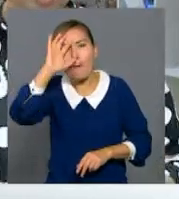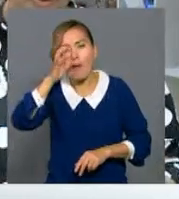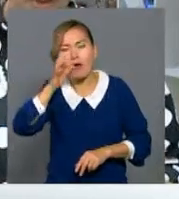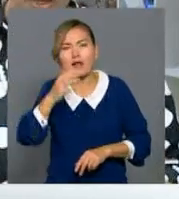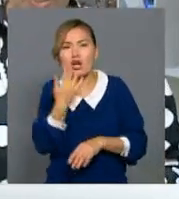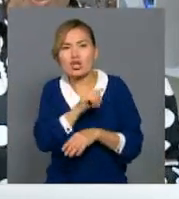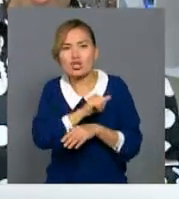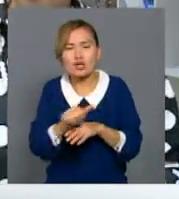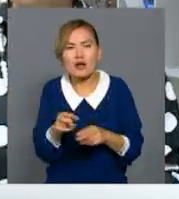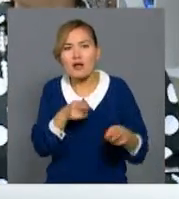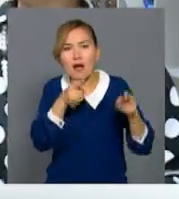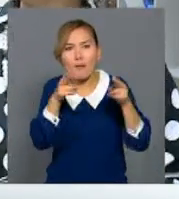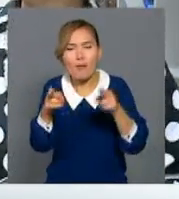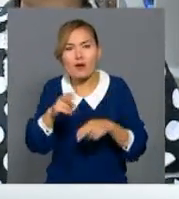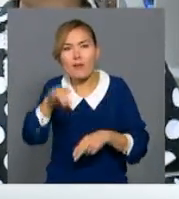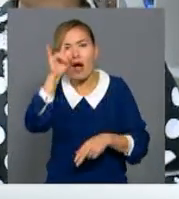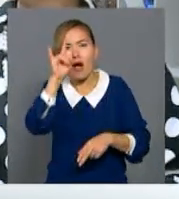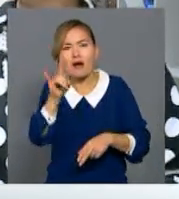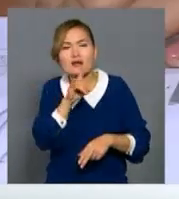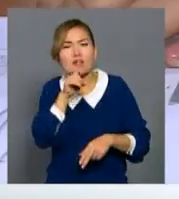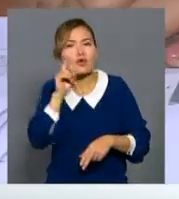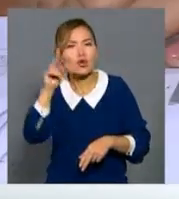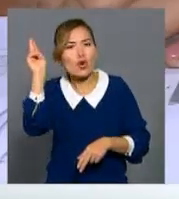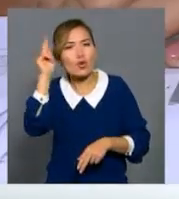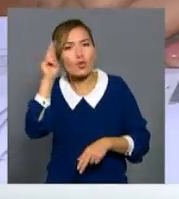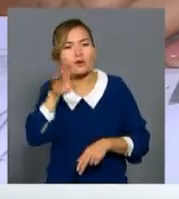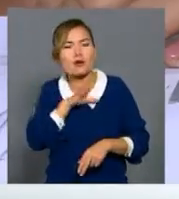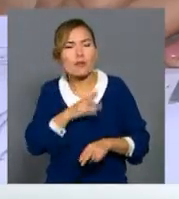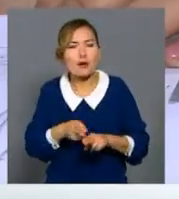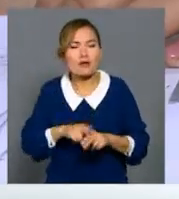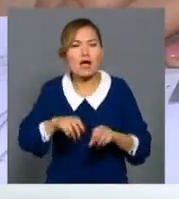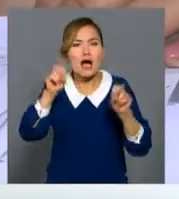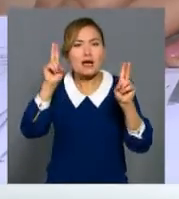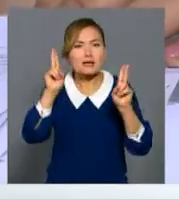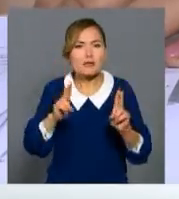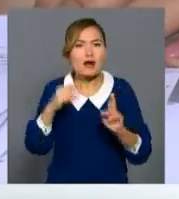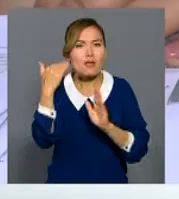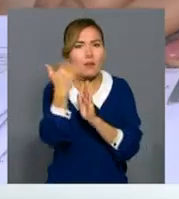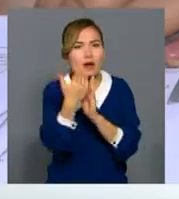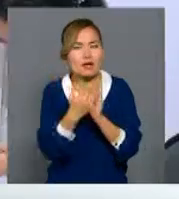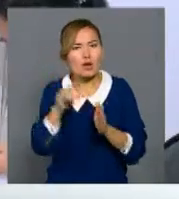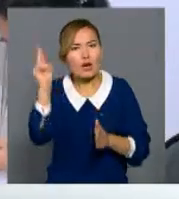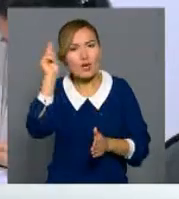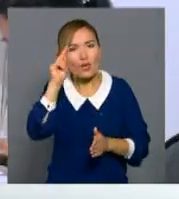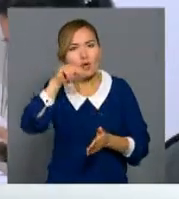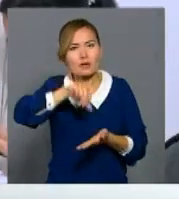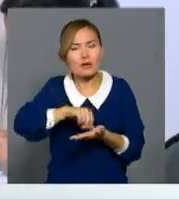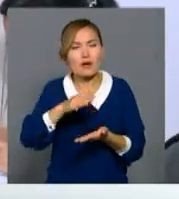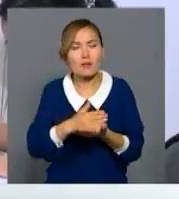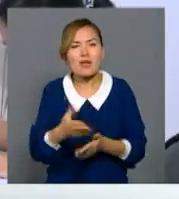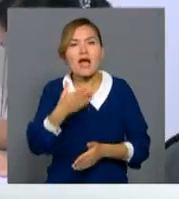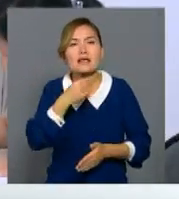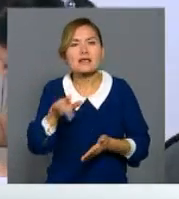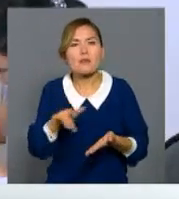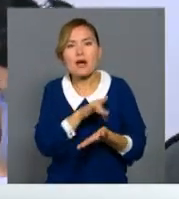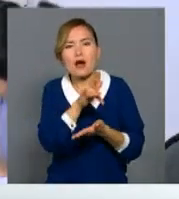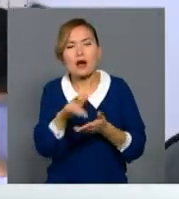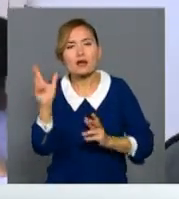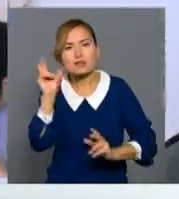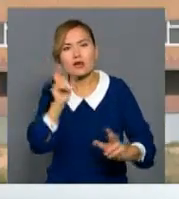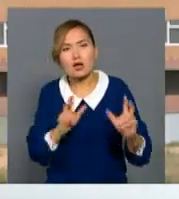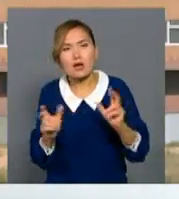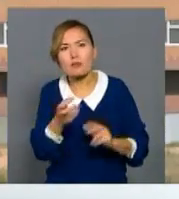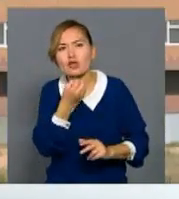алып келіпті. Ал жазайларында жүзден астам оқушы шетелдерде арнайы тағылын дамадан өтет. Семей қаласының орта білім саласында да егі